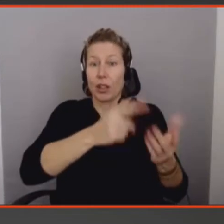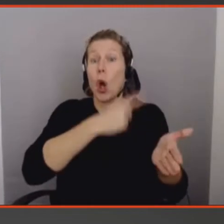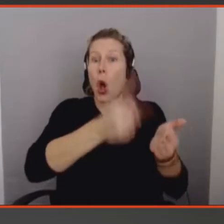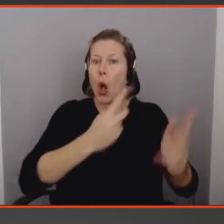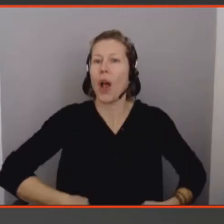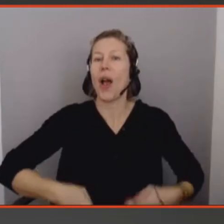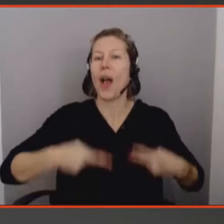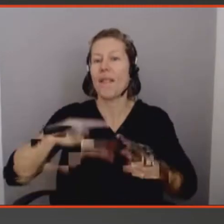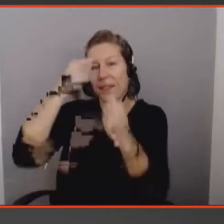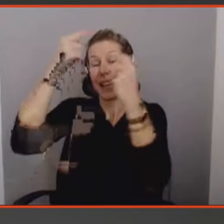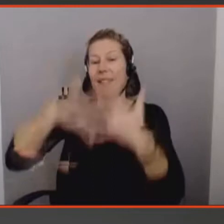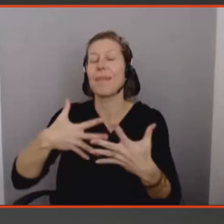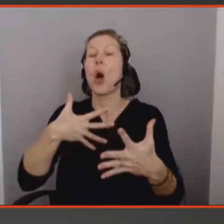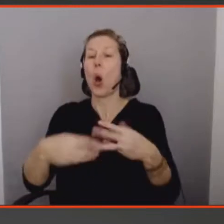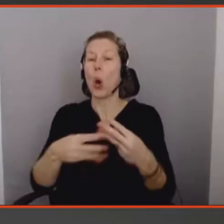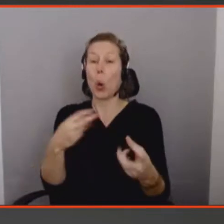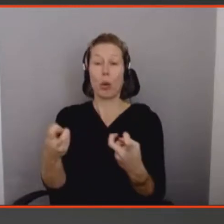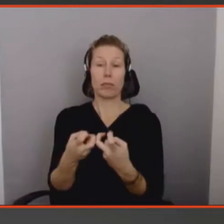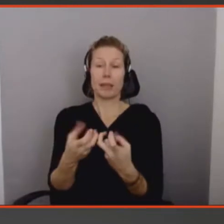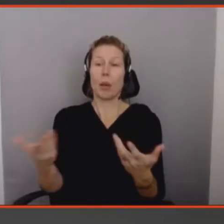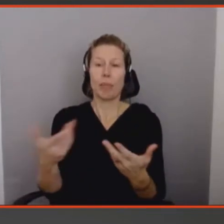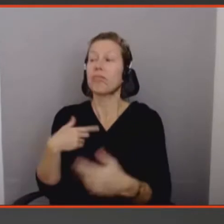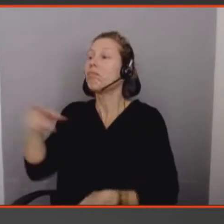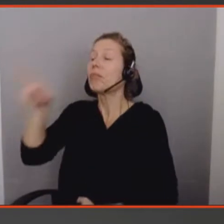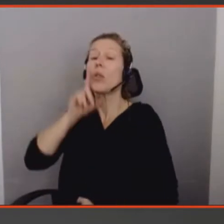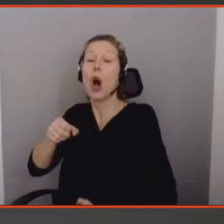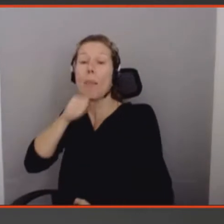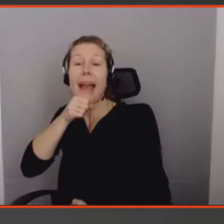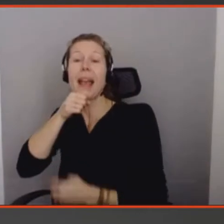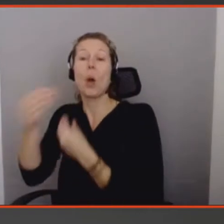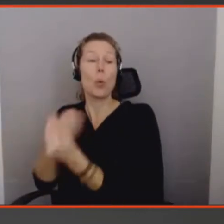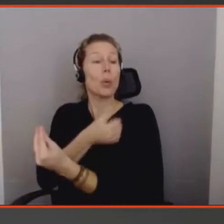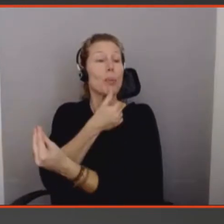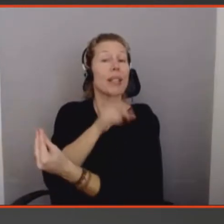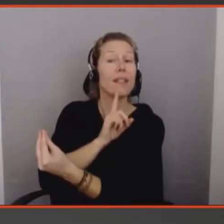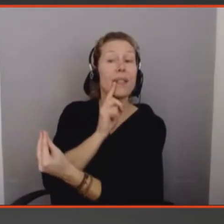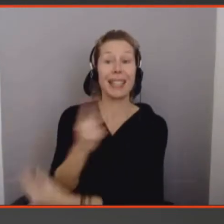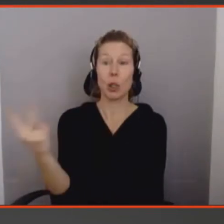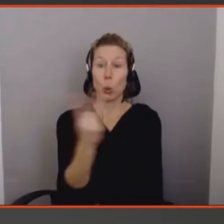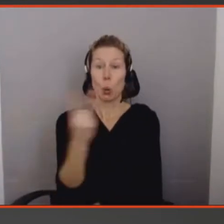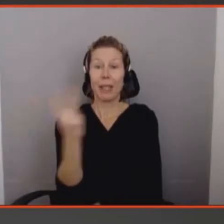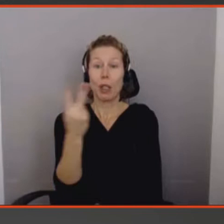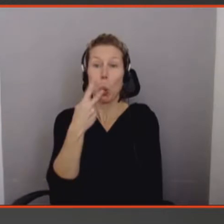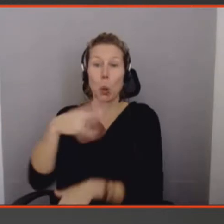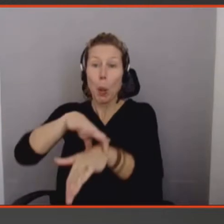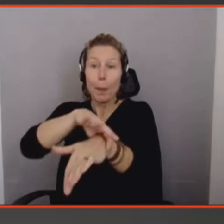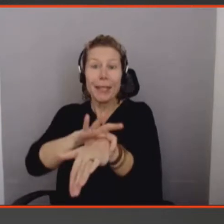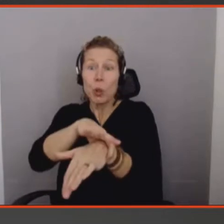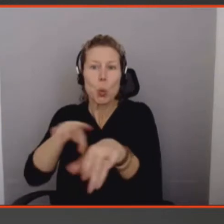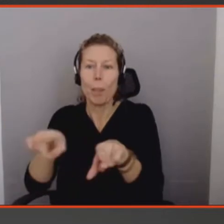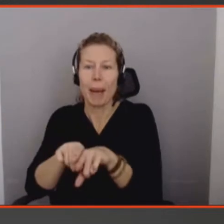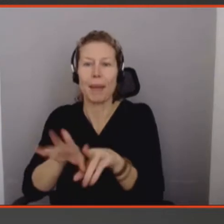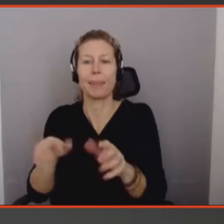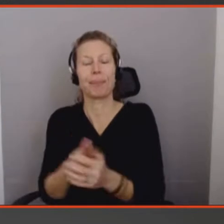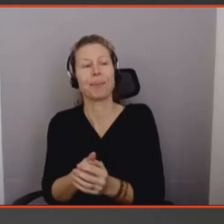bijou similaire. Le design graphique peut être différent.'est juste que la technique à l'intérieur fonctionne de la même manière. Et sur la